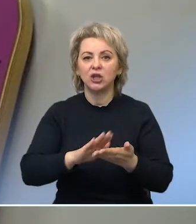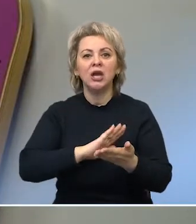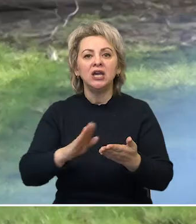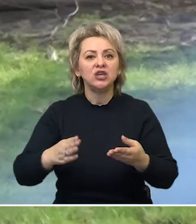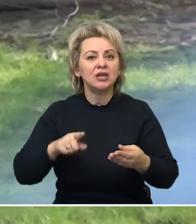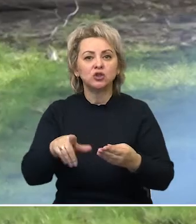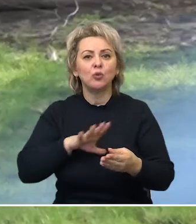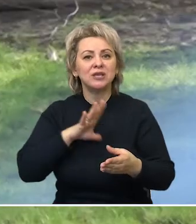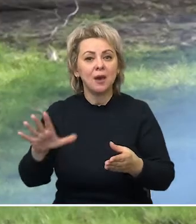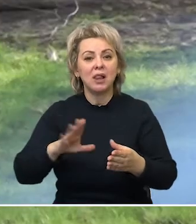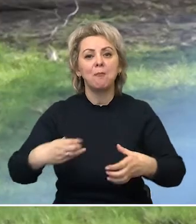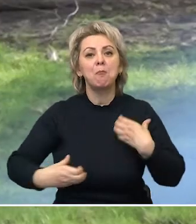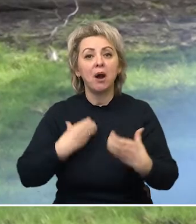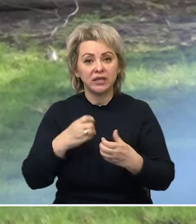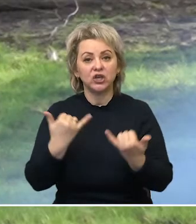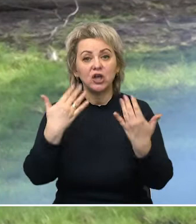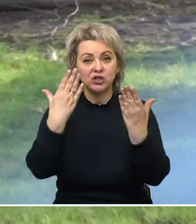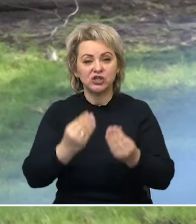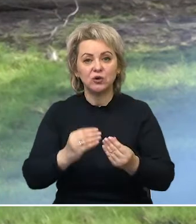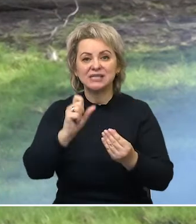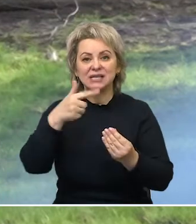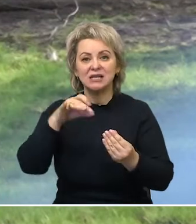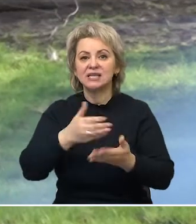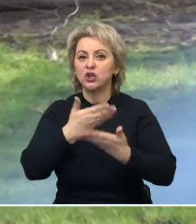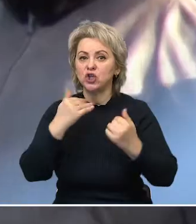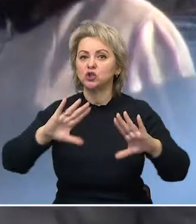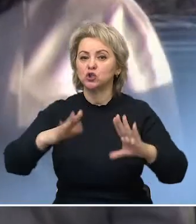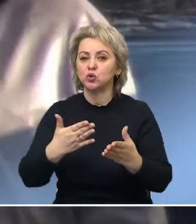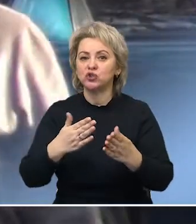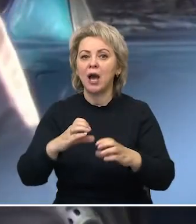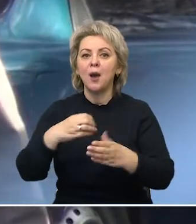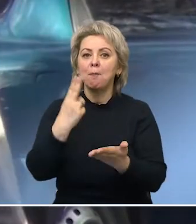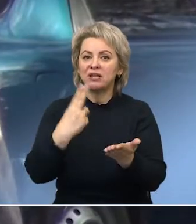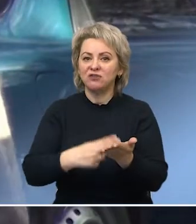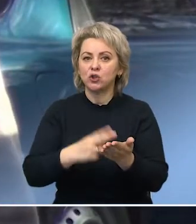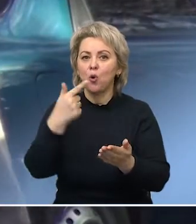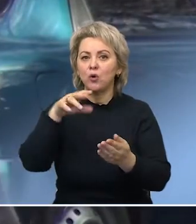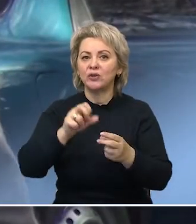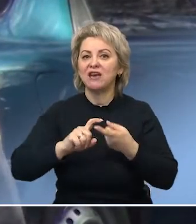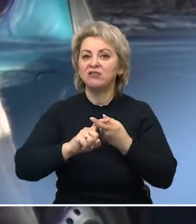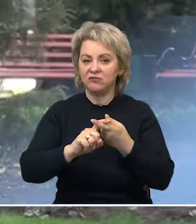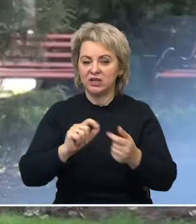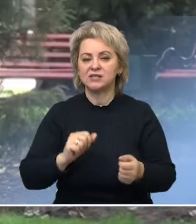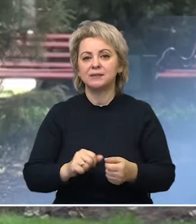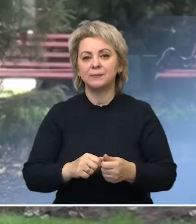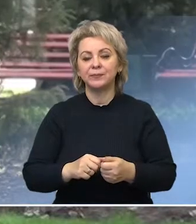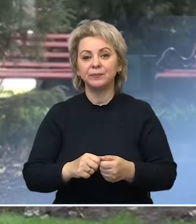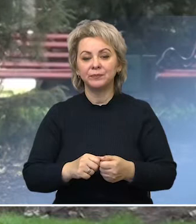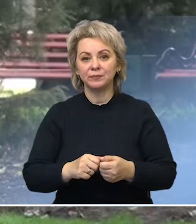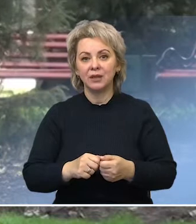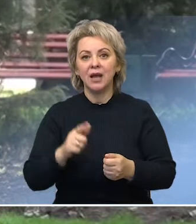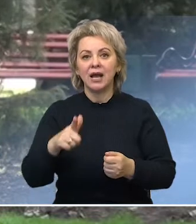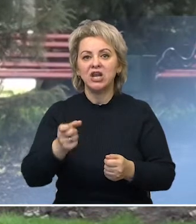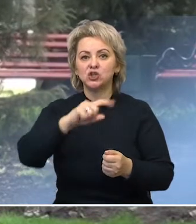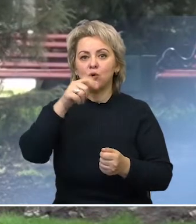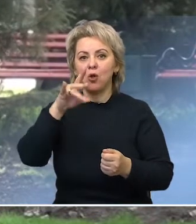панике. На сегодняшний день в Сальске нет случаев лабораторно подтвержденной коронавирусной инфекции. Галина Соколова,